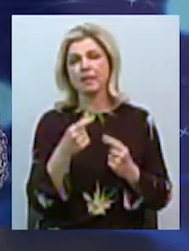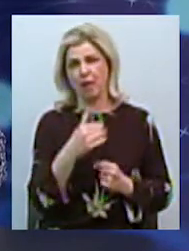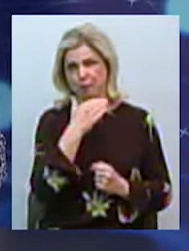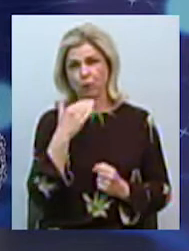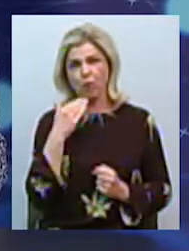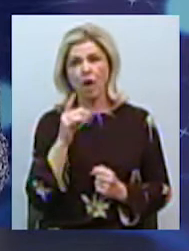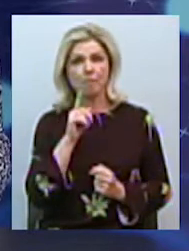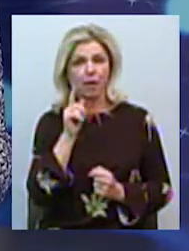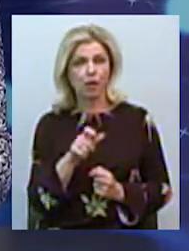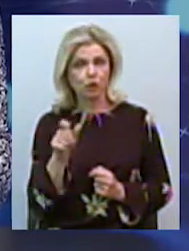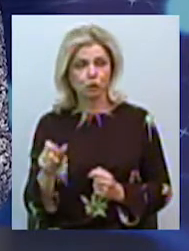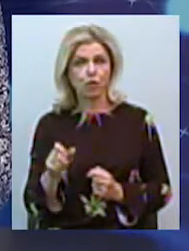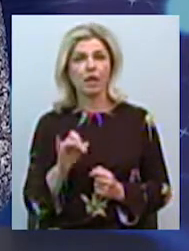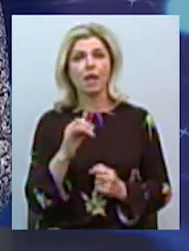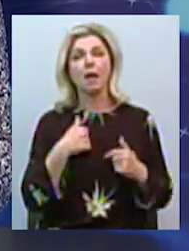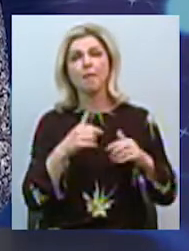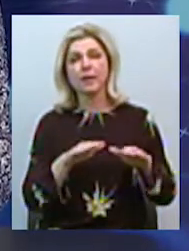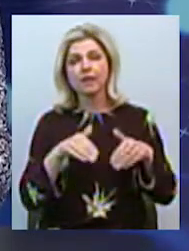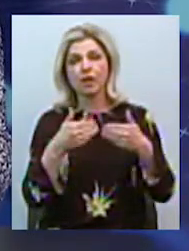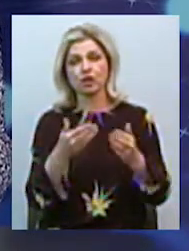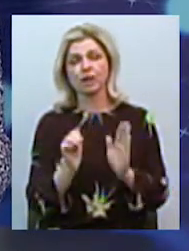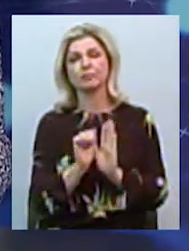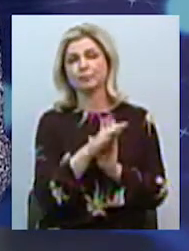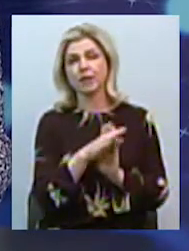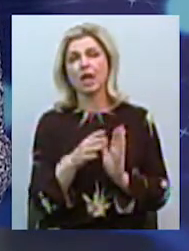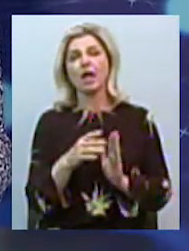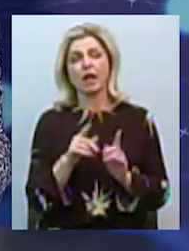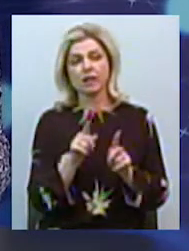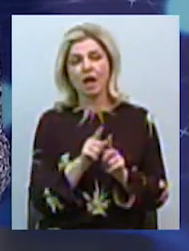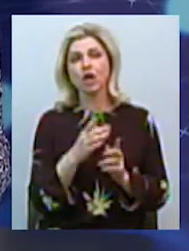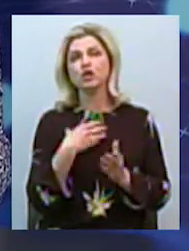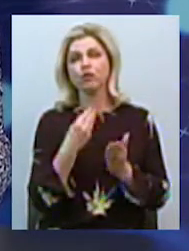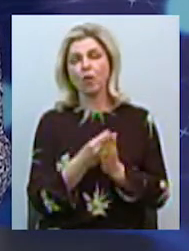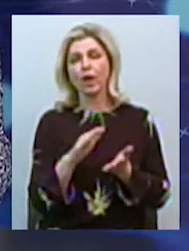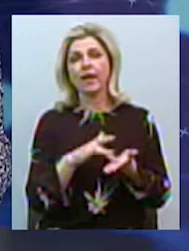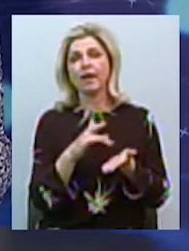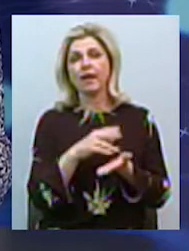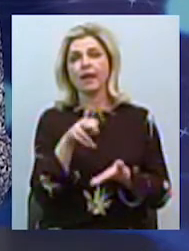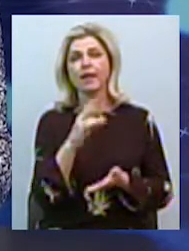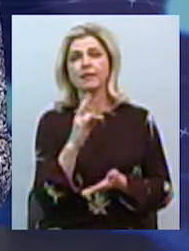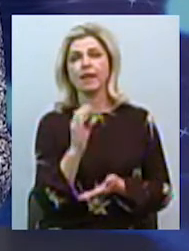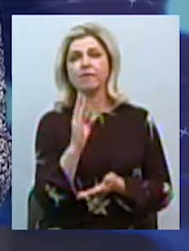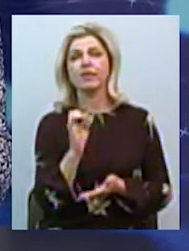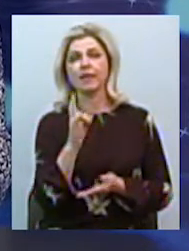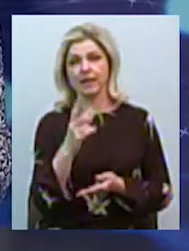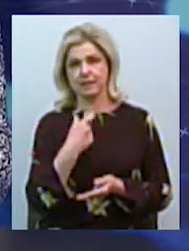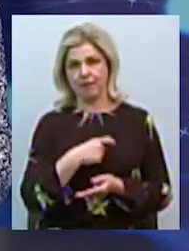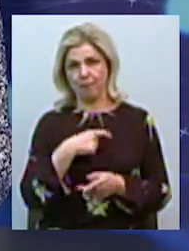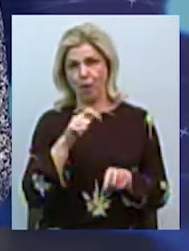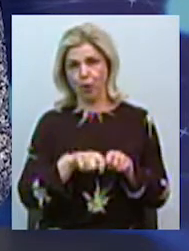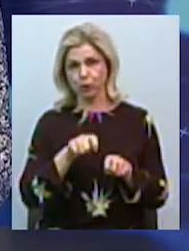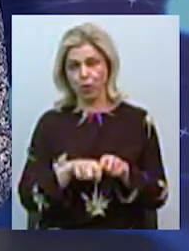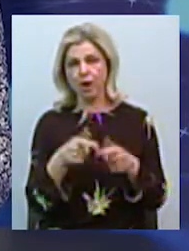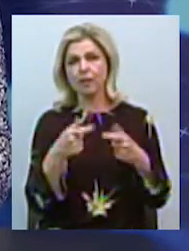більш старше покоління, предложила їм кидати свої днівнички, як в школі діабет, днівники самоконтроля, де вони можуть